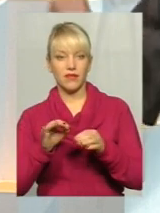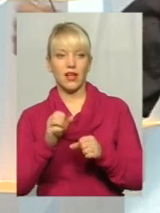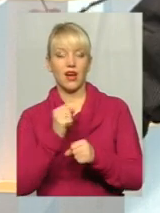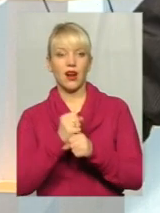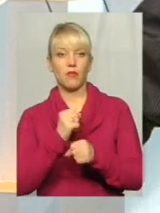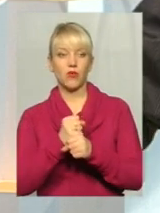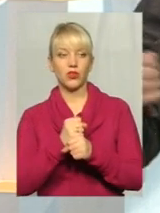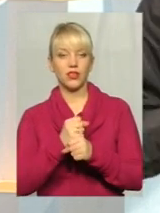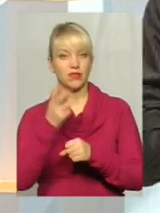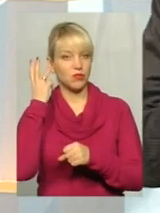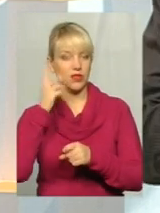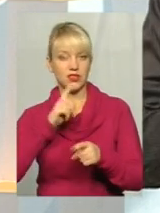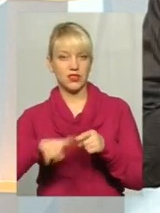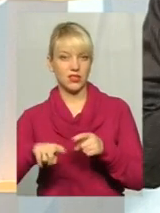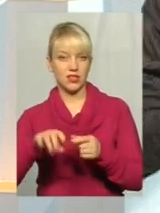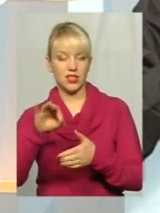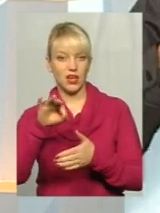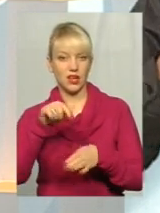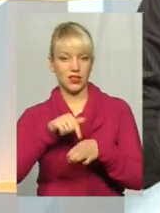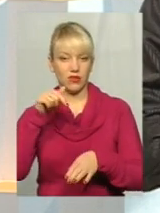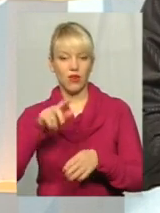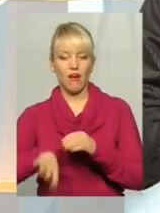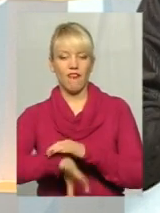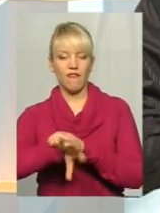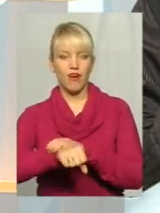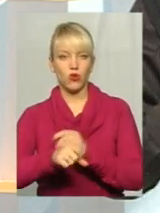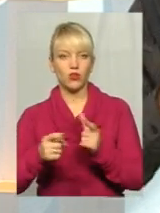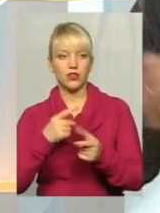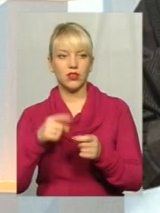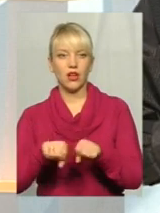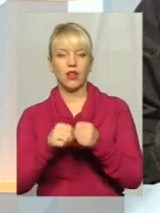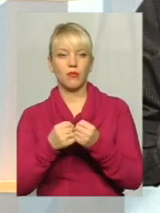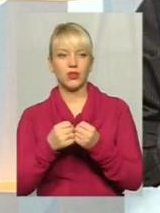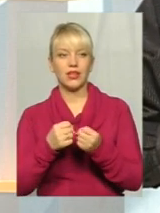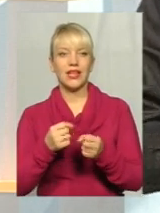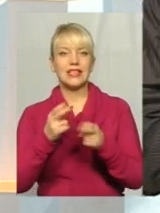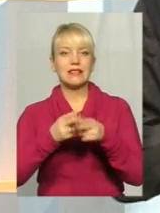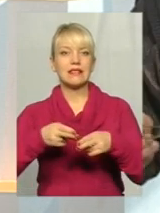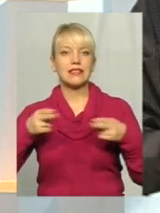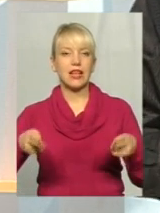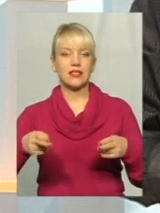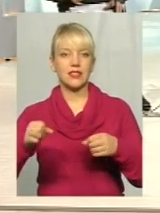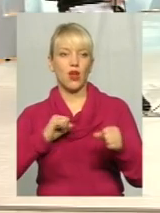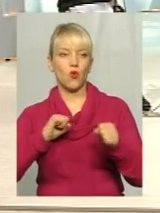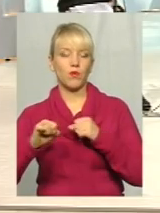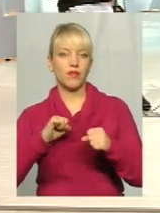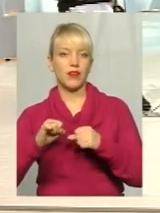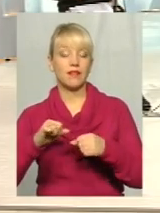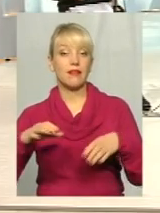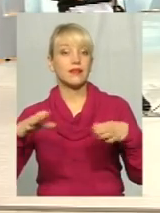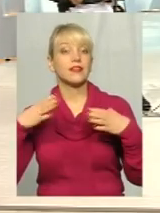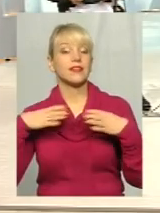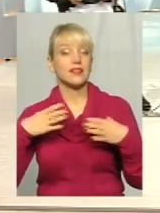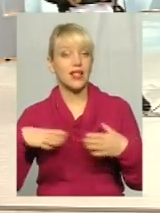-Лифті сработали, то є ворують чи ломають станції управління. Зачем, для чого – ми не